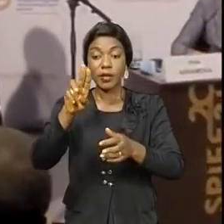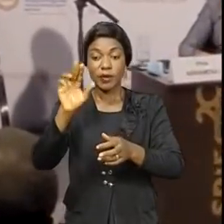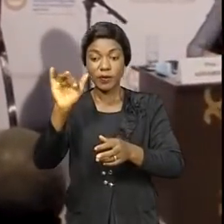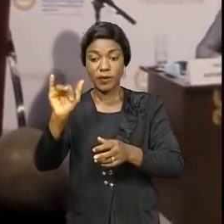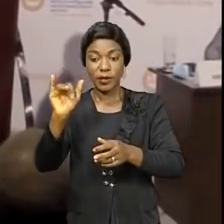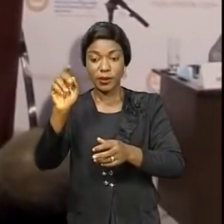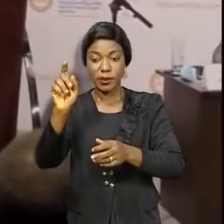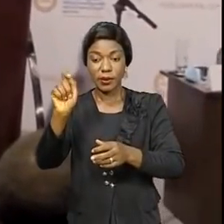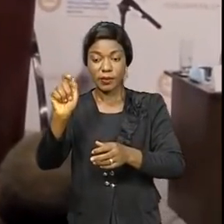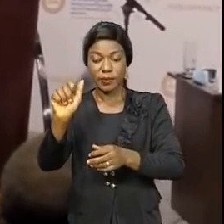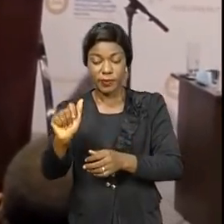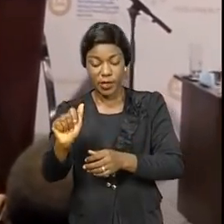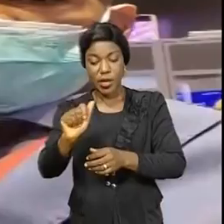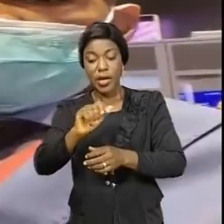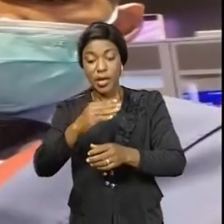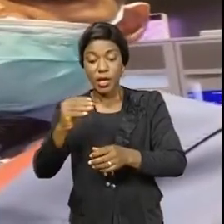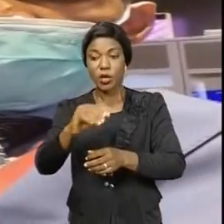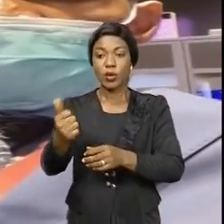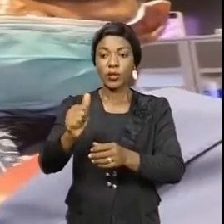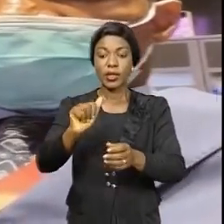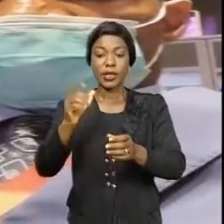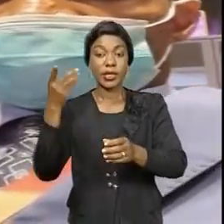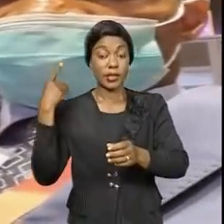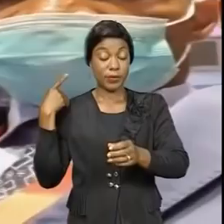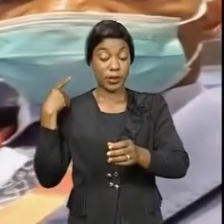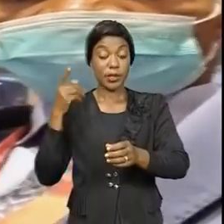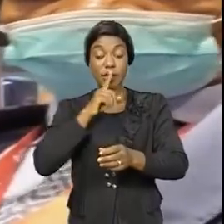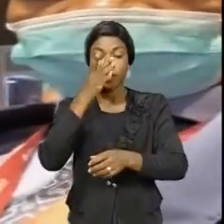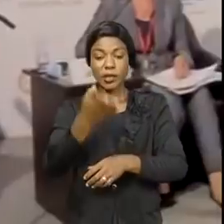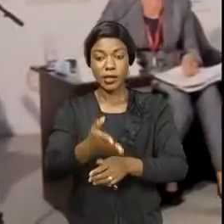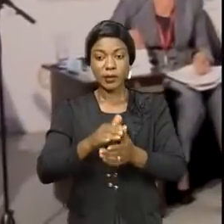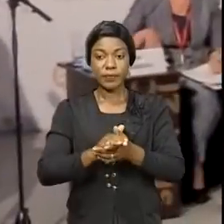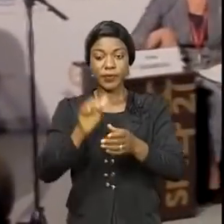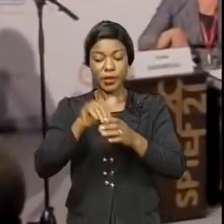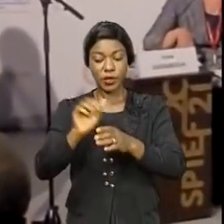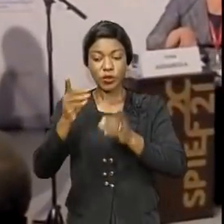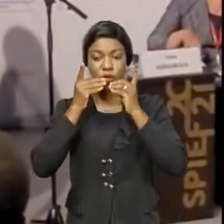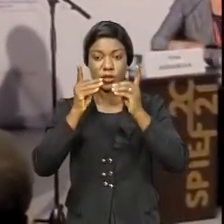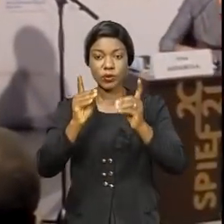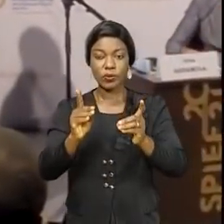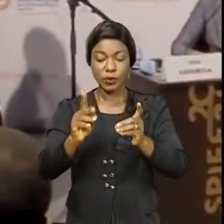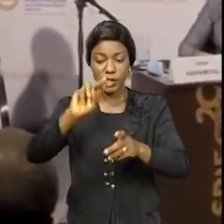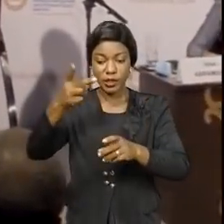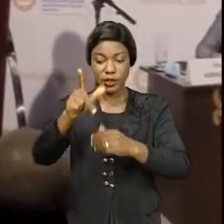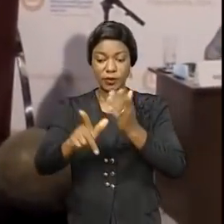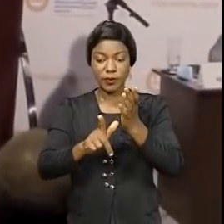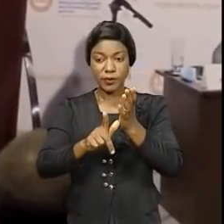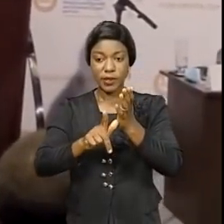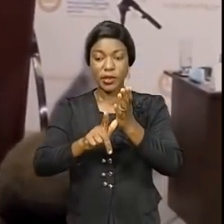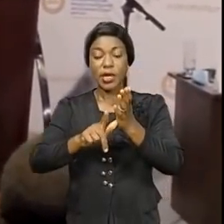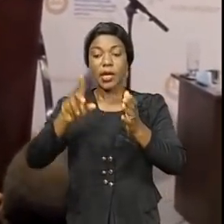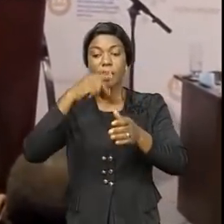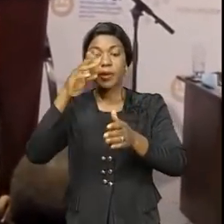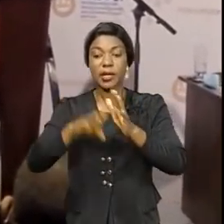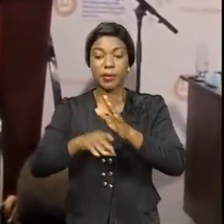quelques élus nationaux, dont René Otoudi. Dans son adresse, le deuxième vice-président de l'Assemblée nationale